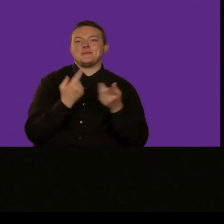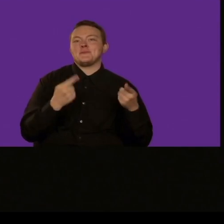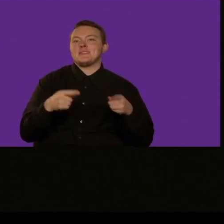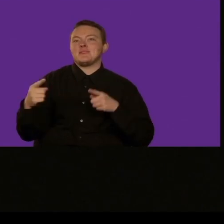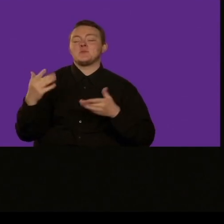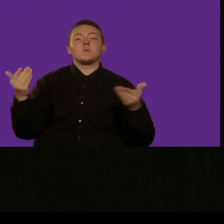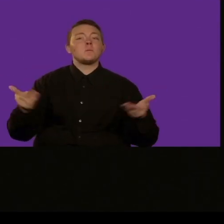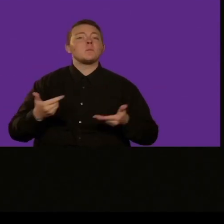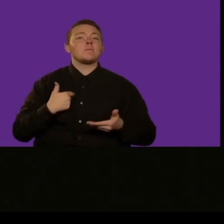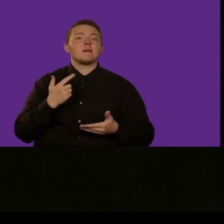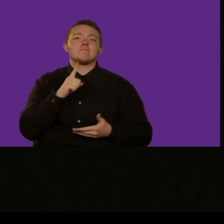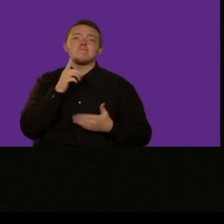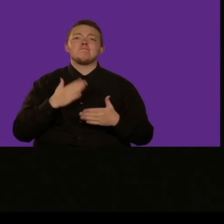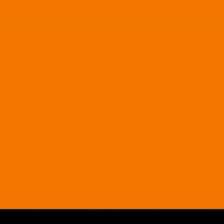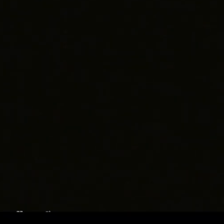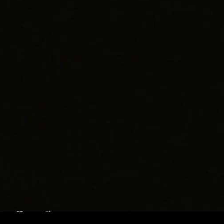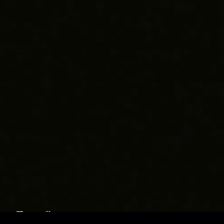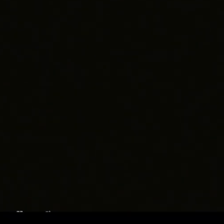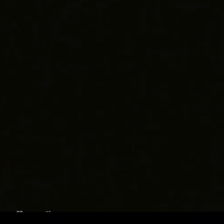Beh,